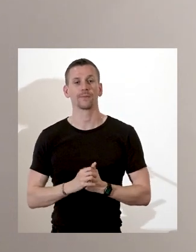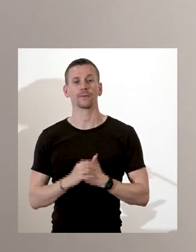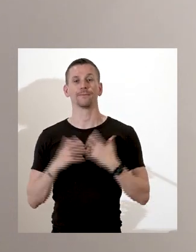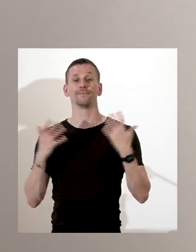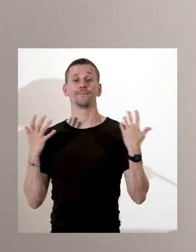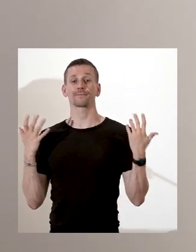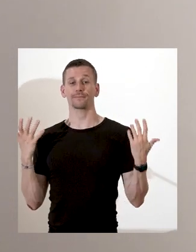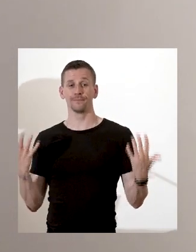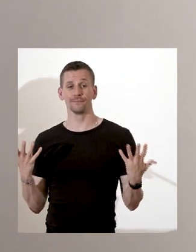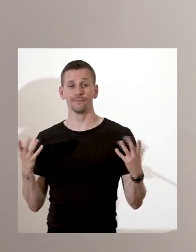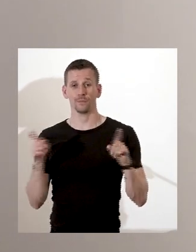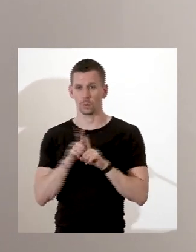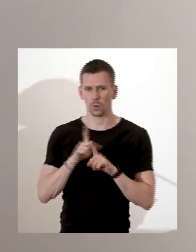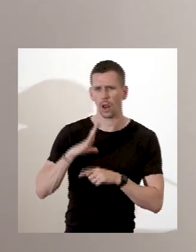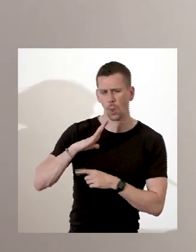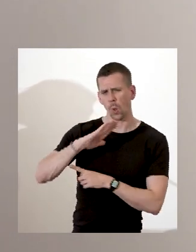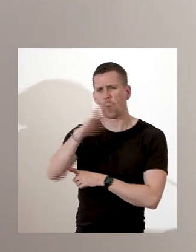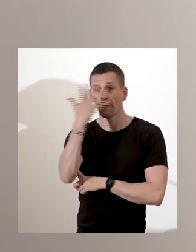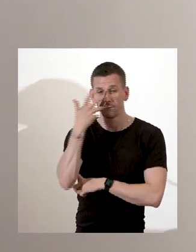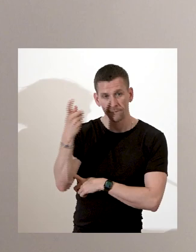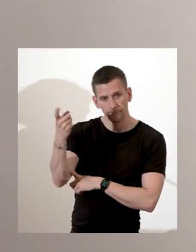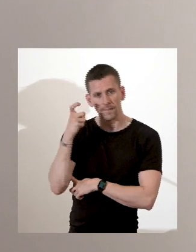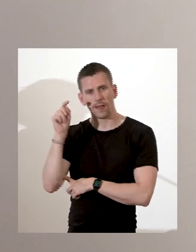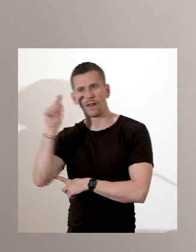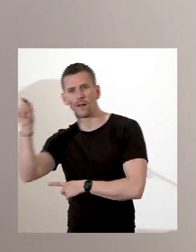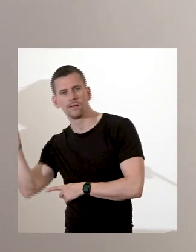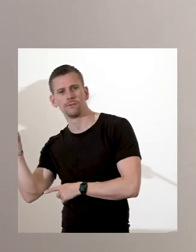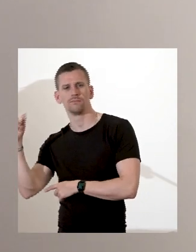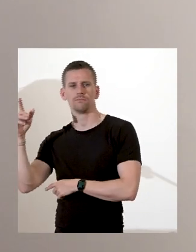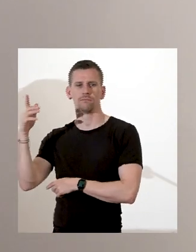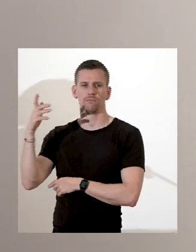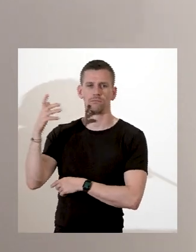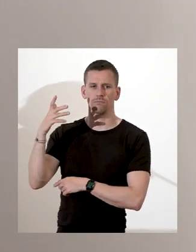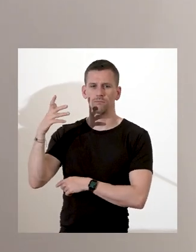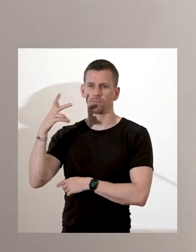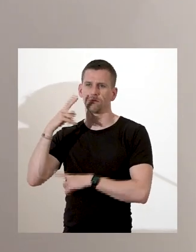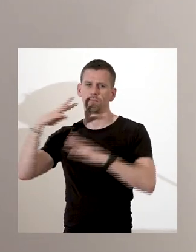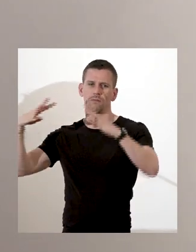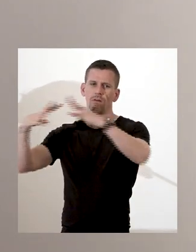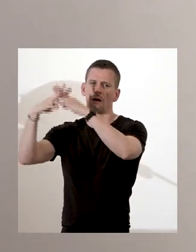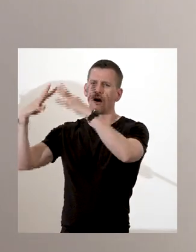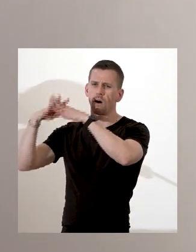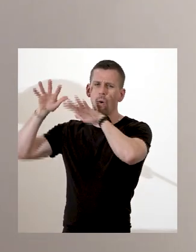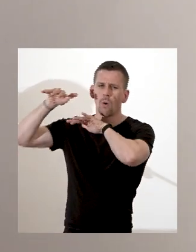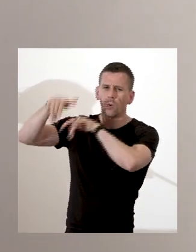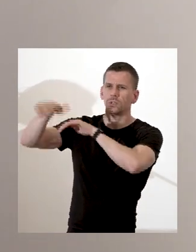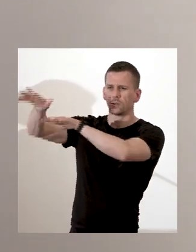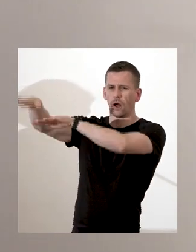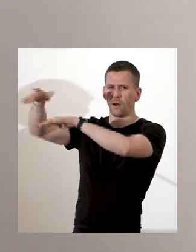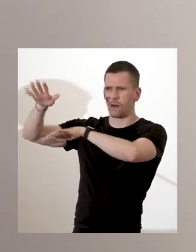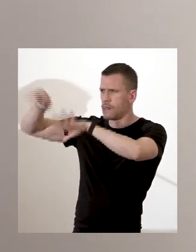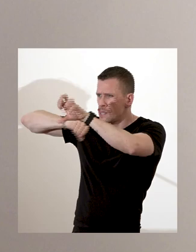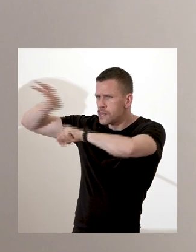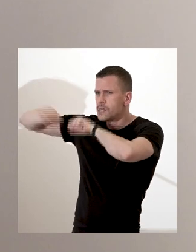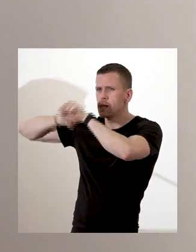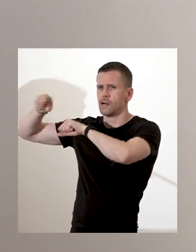du fait de prises liées à la guerre de course dans l'Atlantique. Dans leur très grande majorité, ils vont rester à Manhattan ou